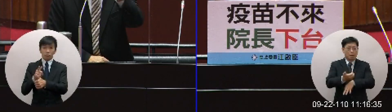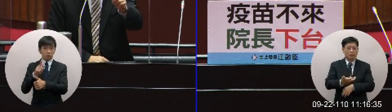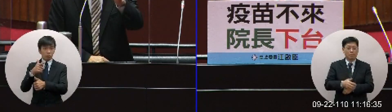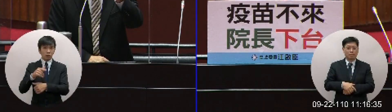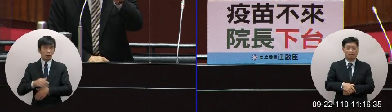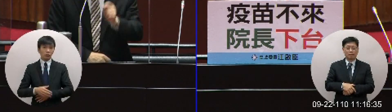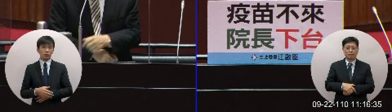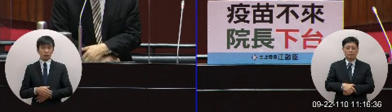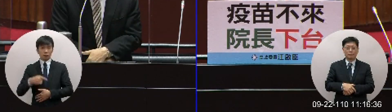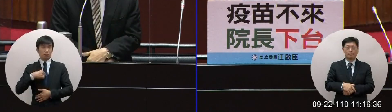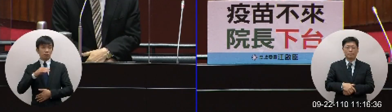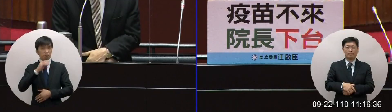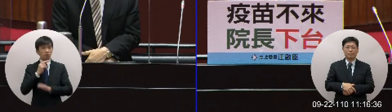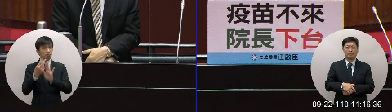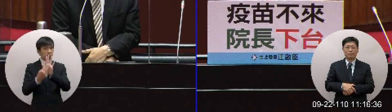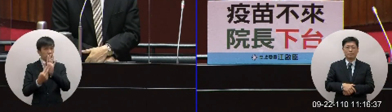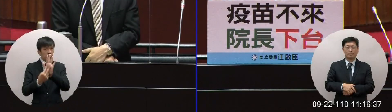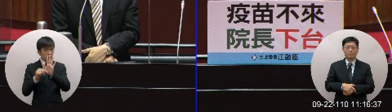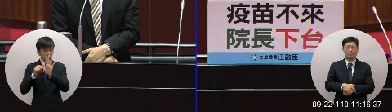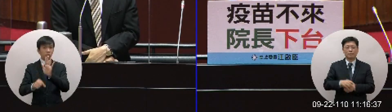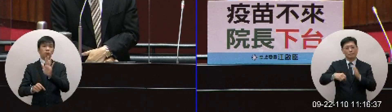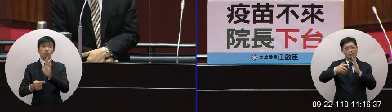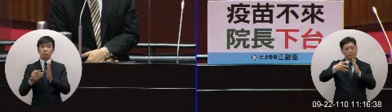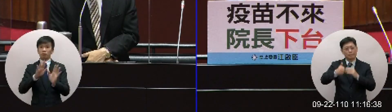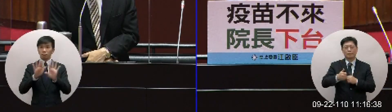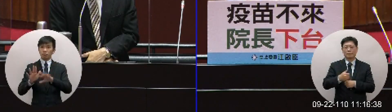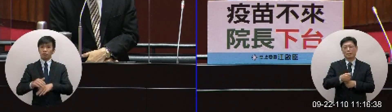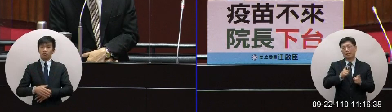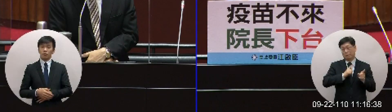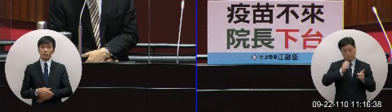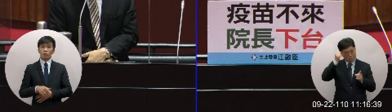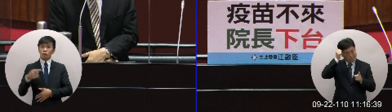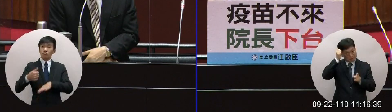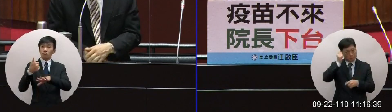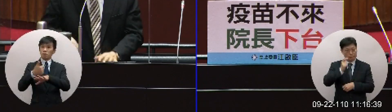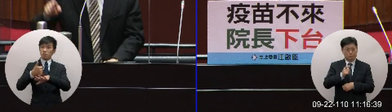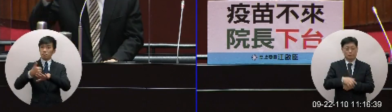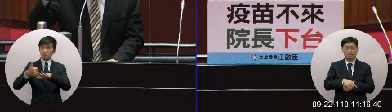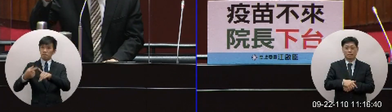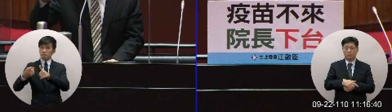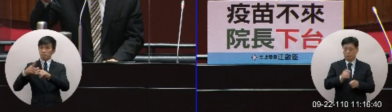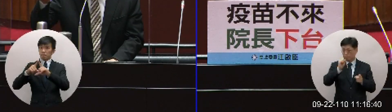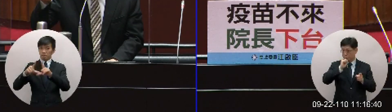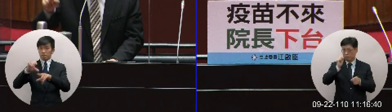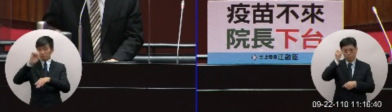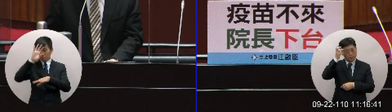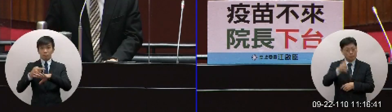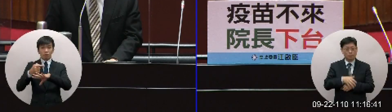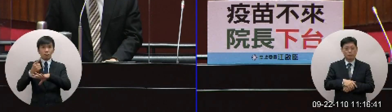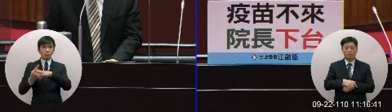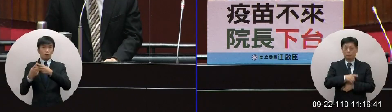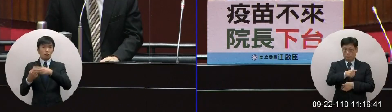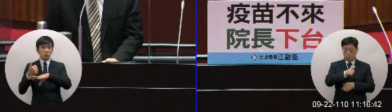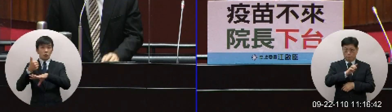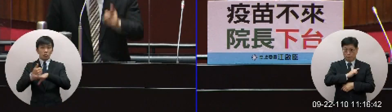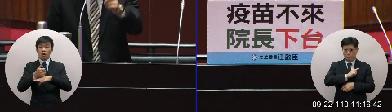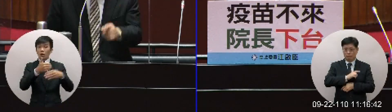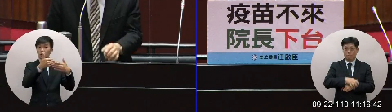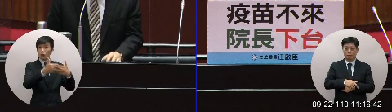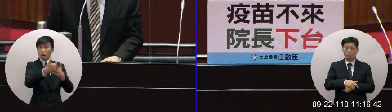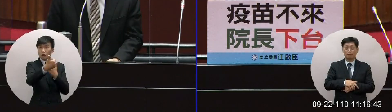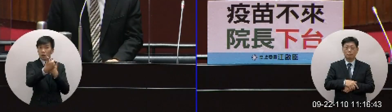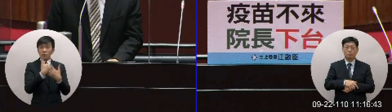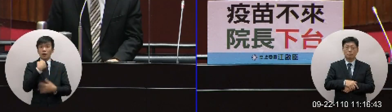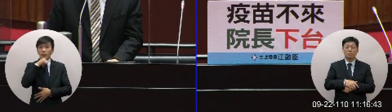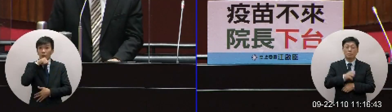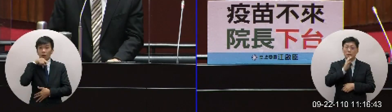描述點出事實你做不到在野黨的主席民居中國主黨我沒有